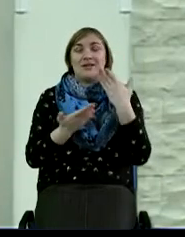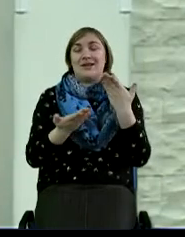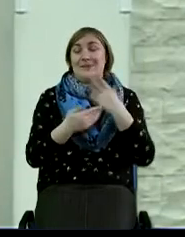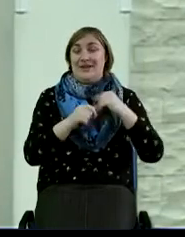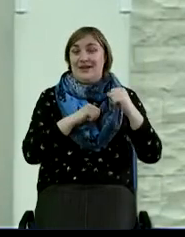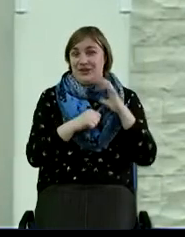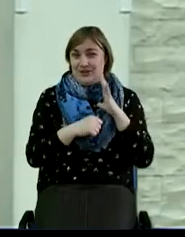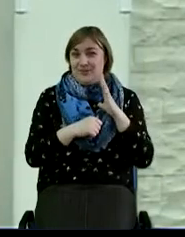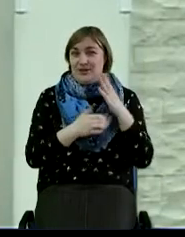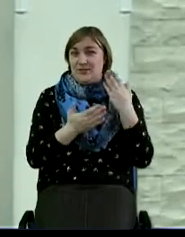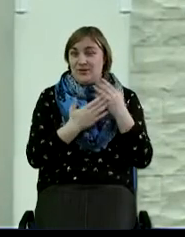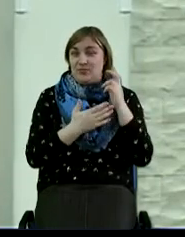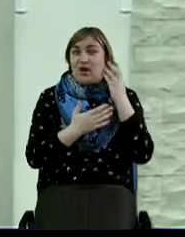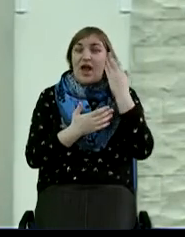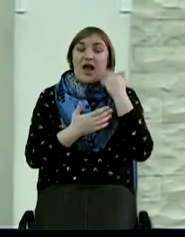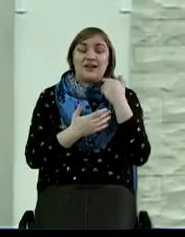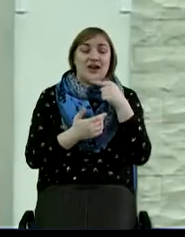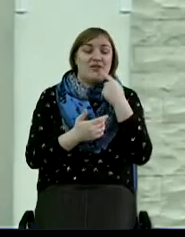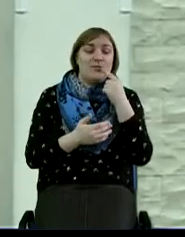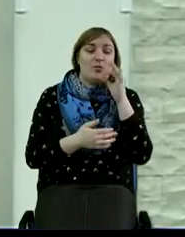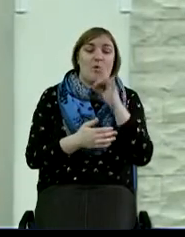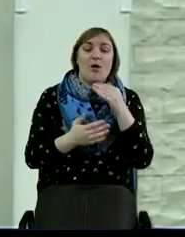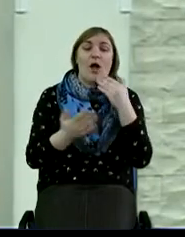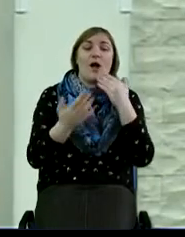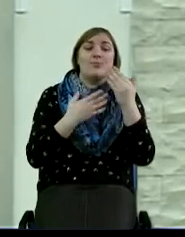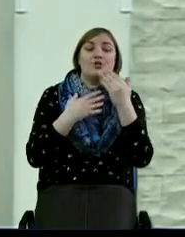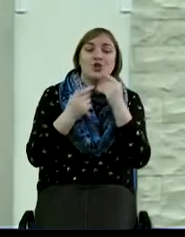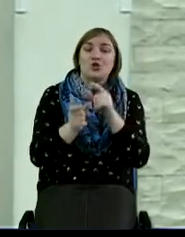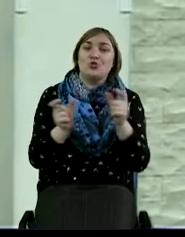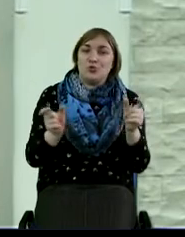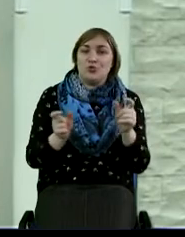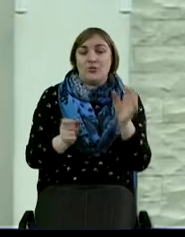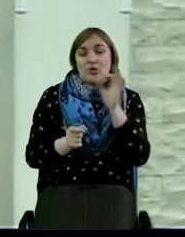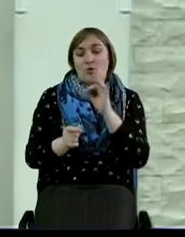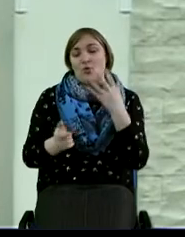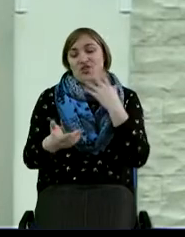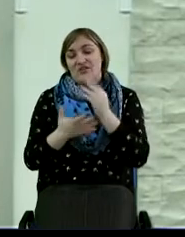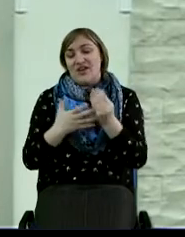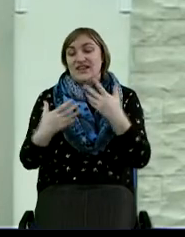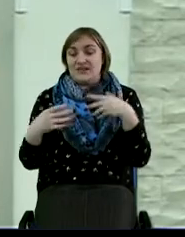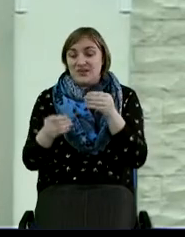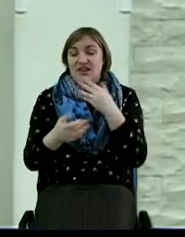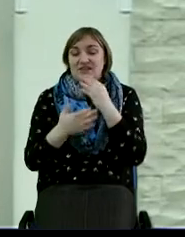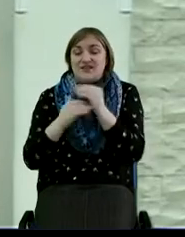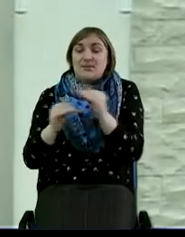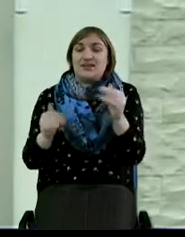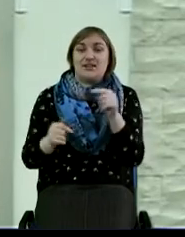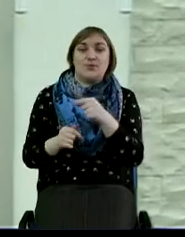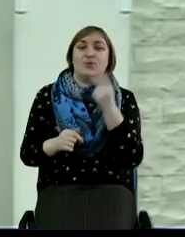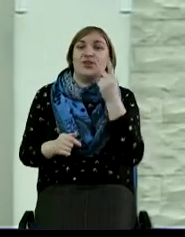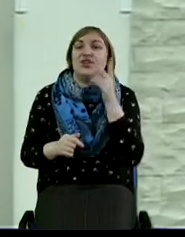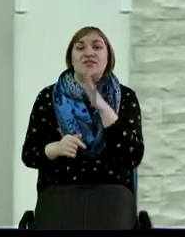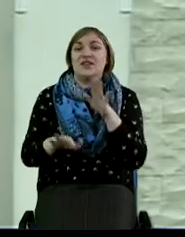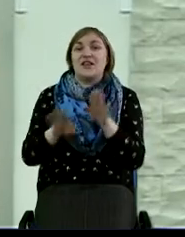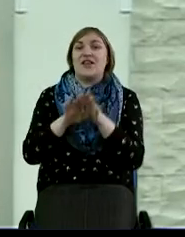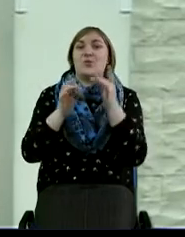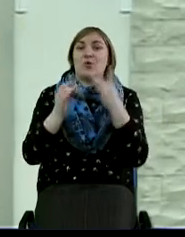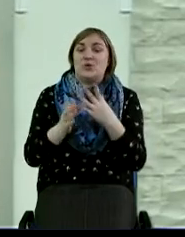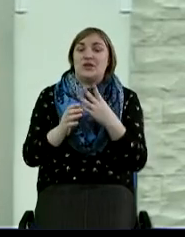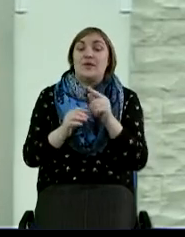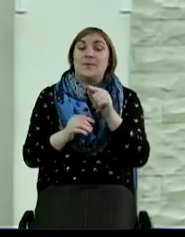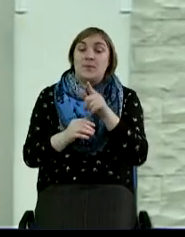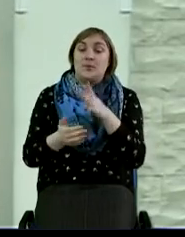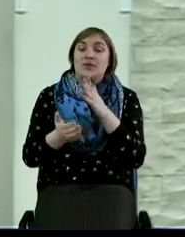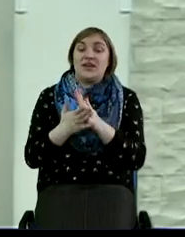говорим по отношению к другим людям, и когда мы говорим по отношению, может быть, к своей семье, к своим детям, то здесь не всегда так просто возникает, потому что